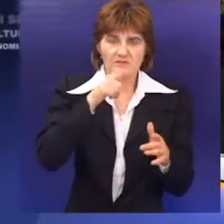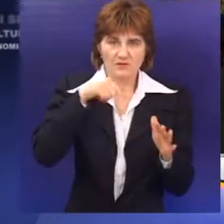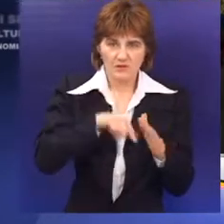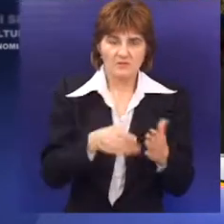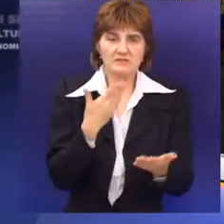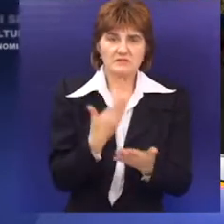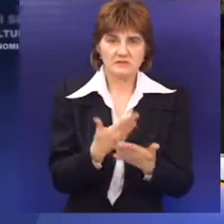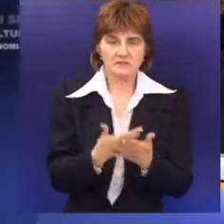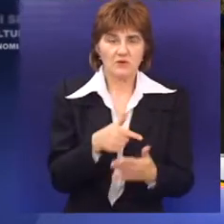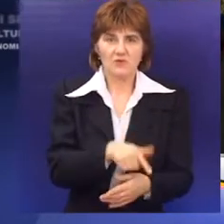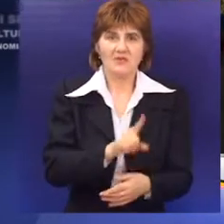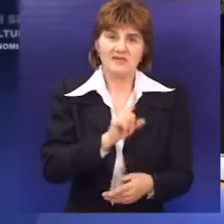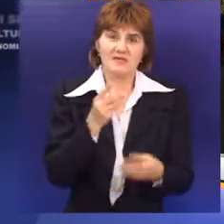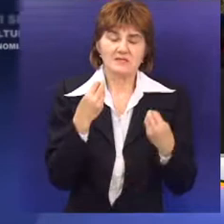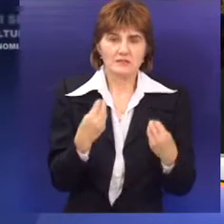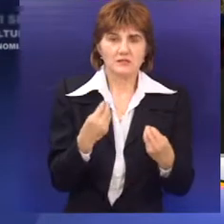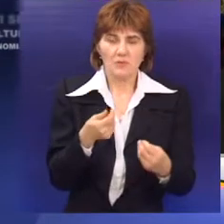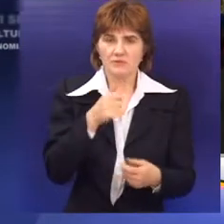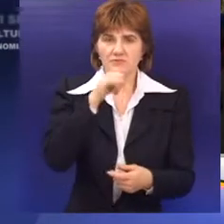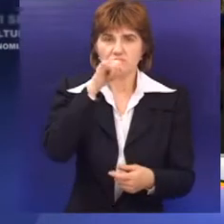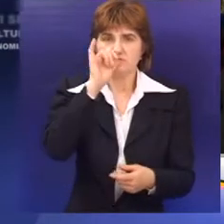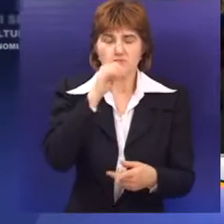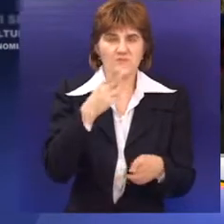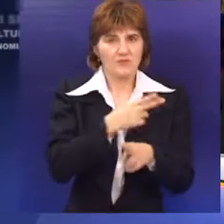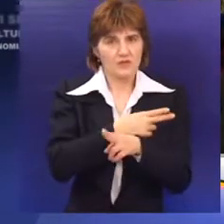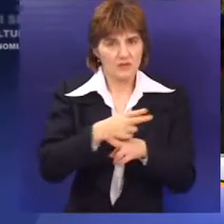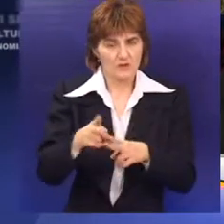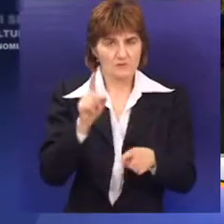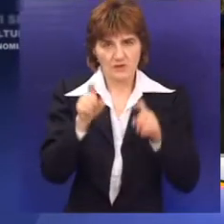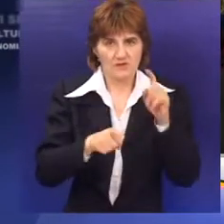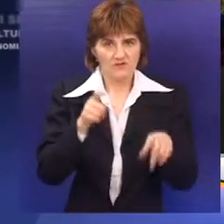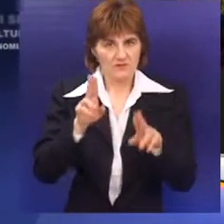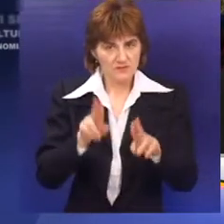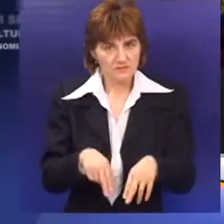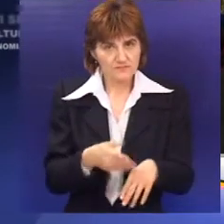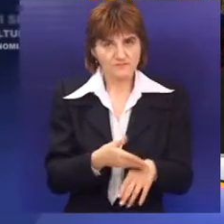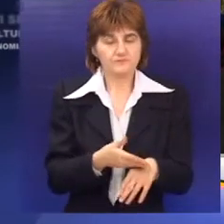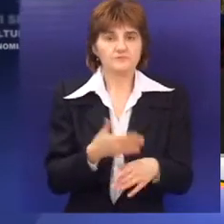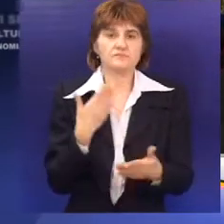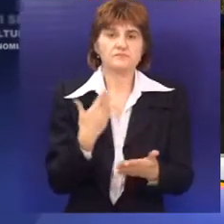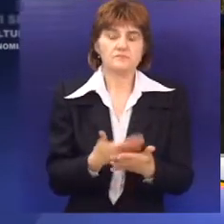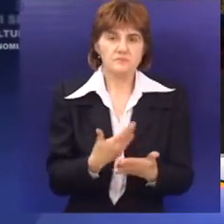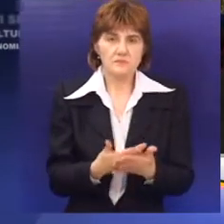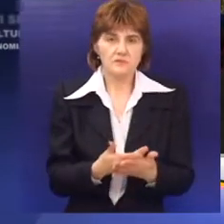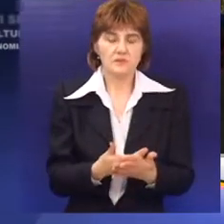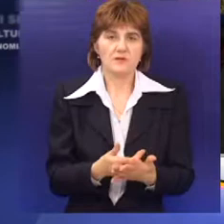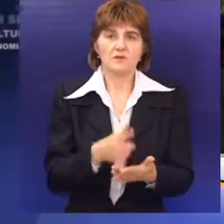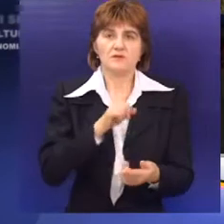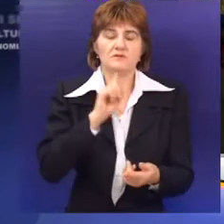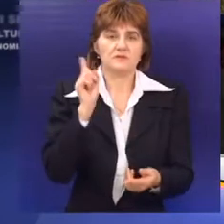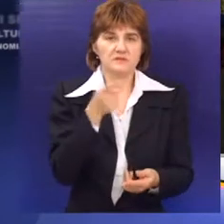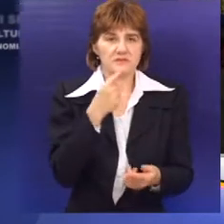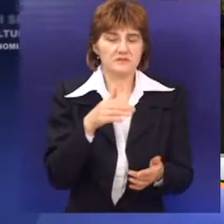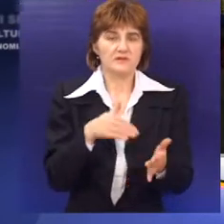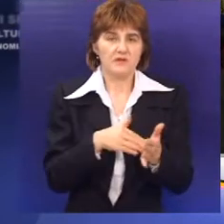koji nemaju baš odgovarajuću hemijsku i bakteriološku ispravnost. I u tom